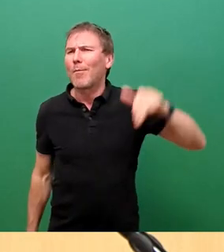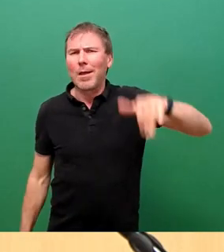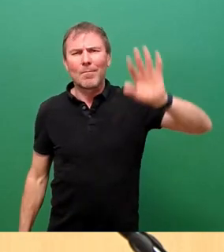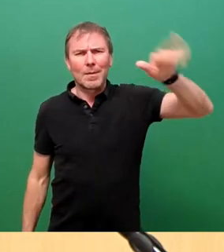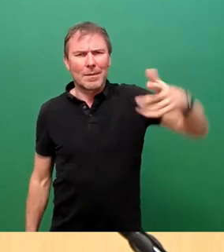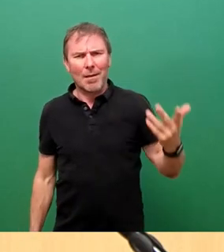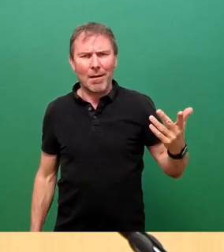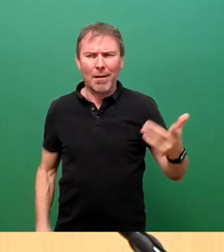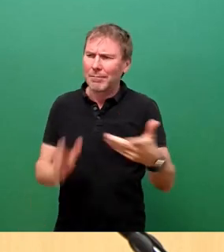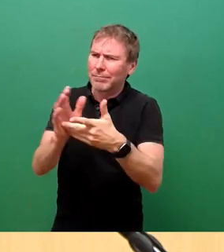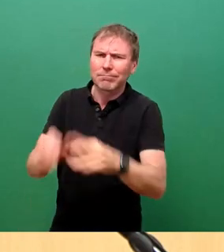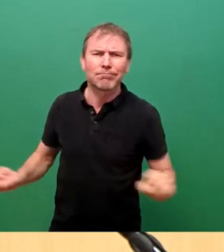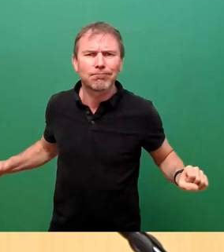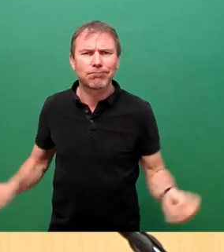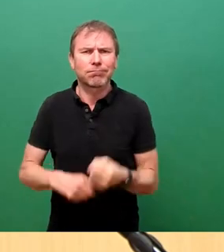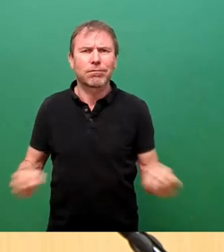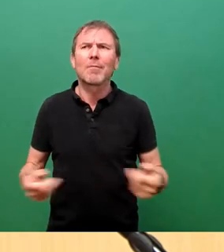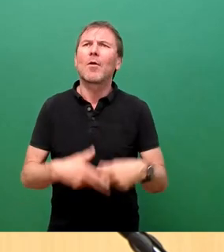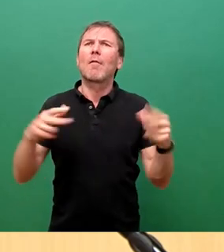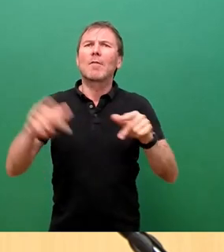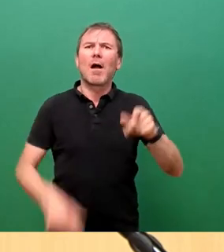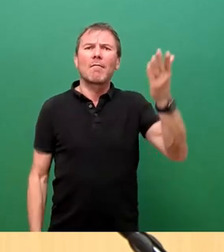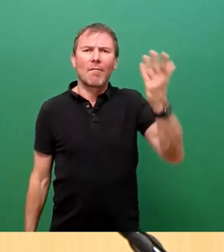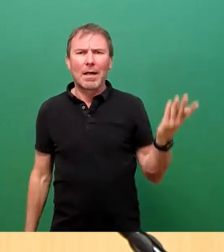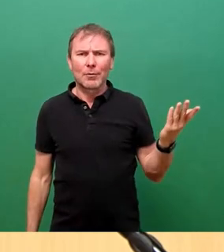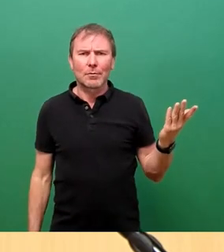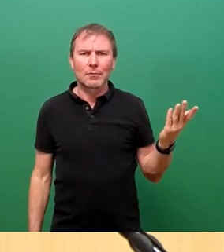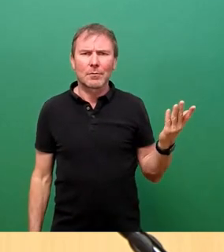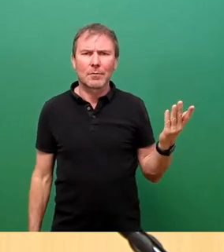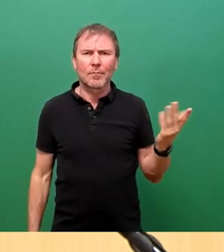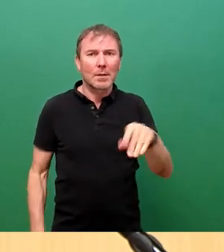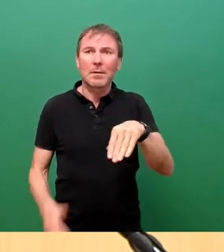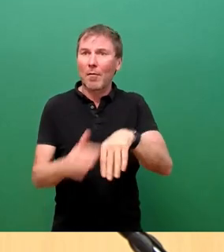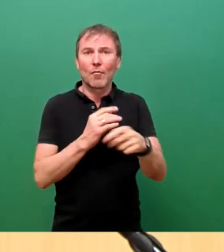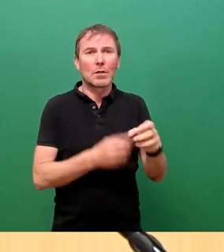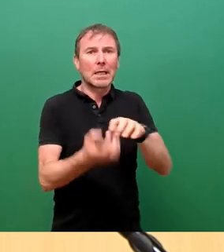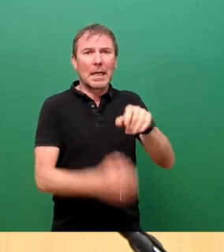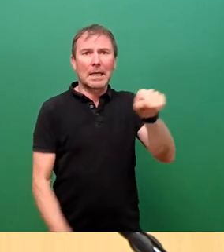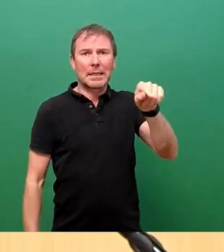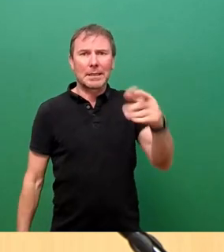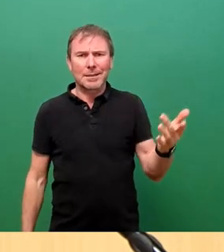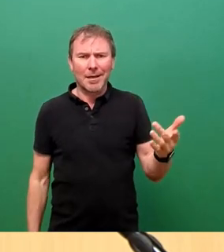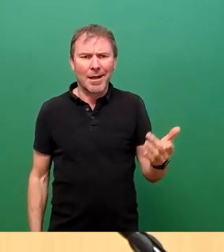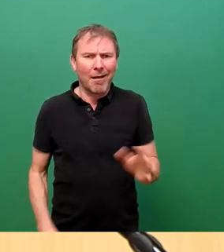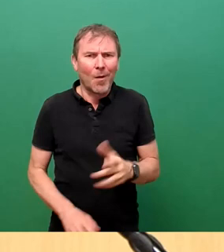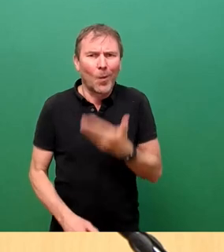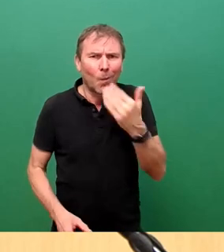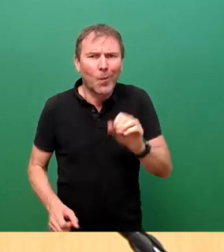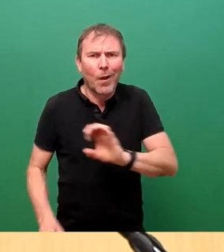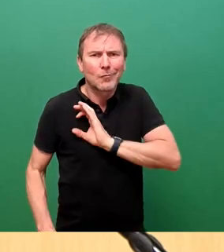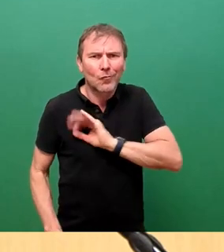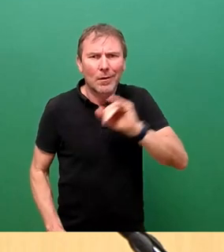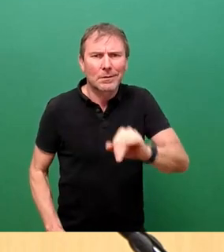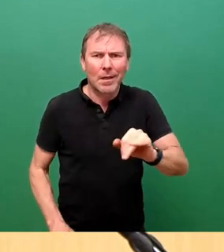auch sonst hat die öffentliche Verwaltung jetzt gerade angesichts der Flüchtlingskrise ja überhaupt keine Kapazität, dieses Gesetz